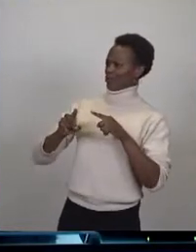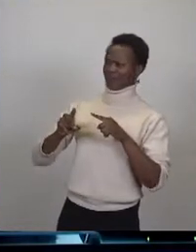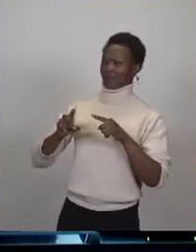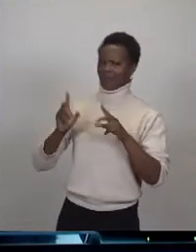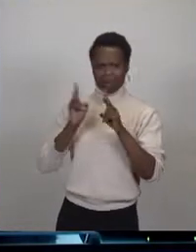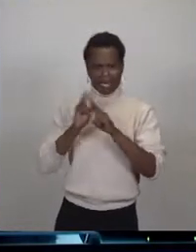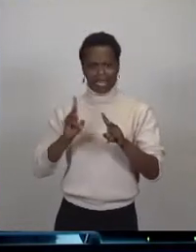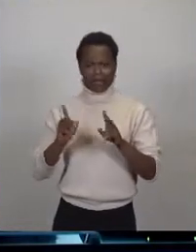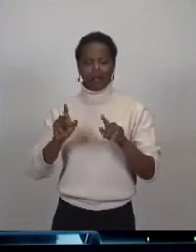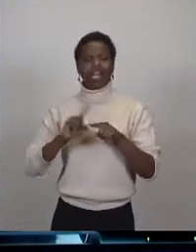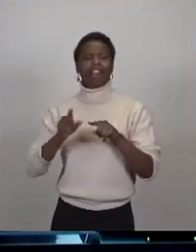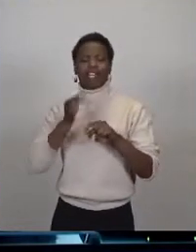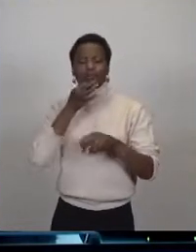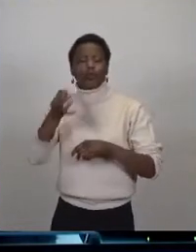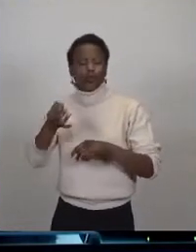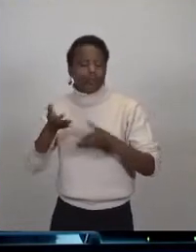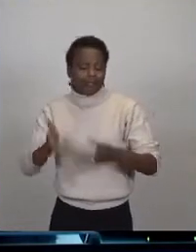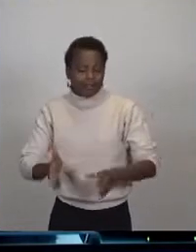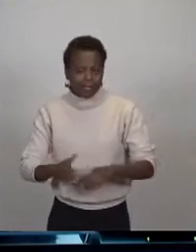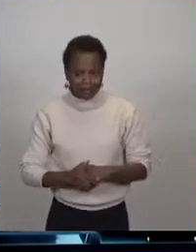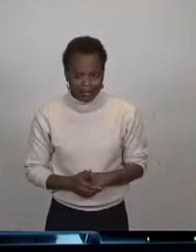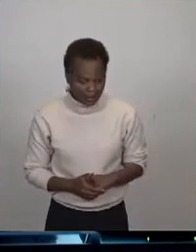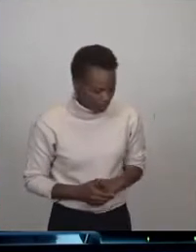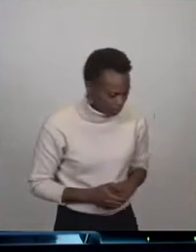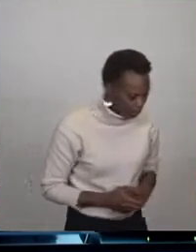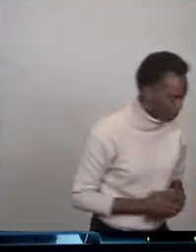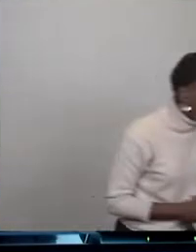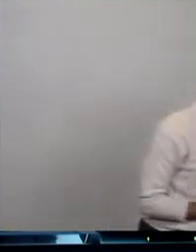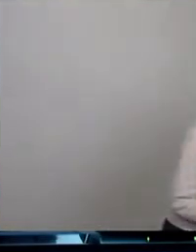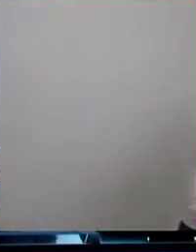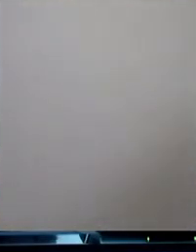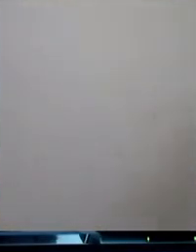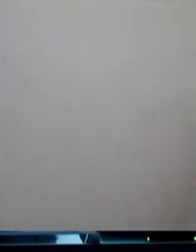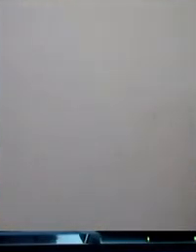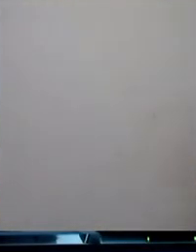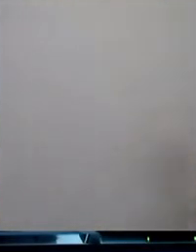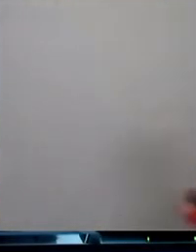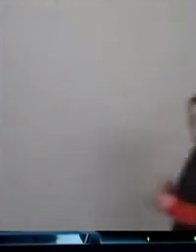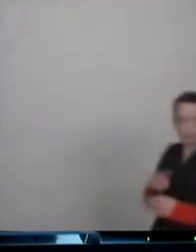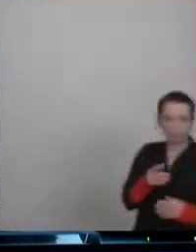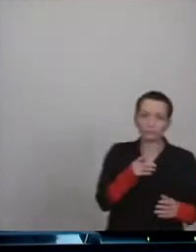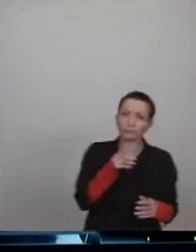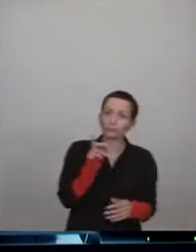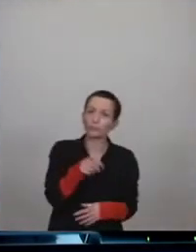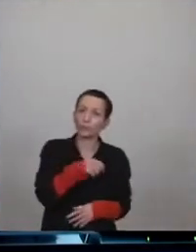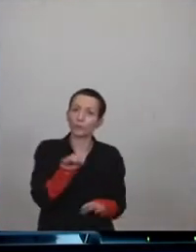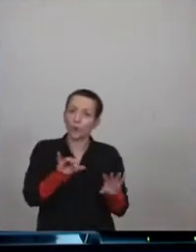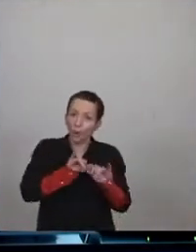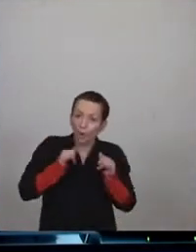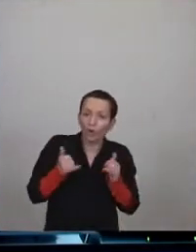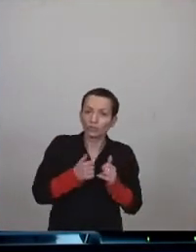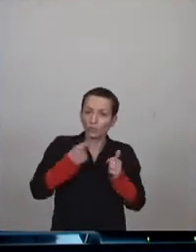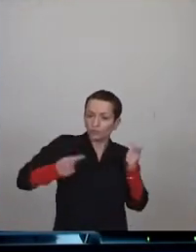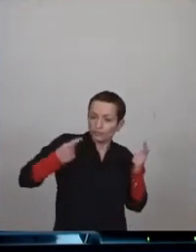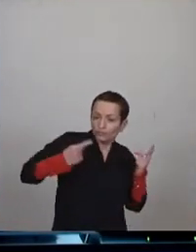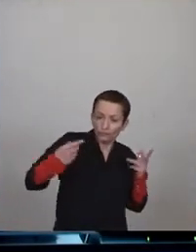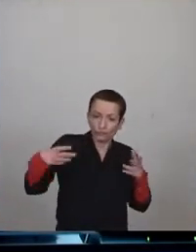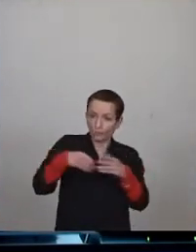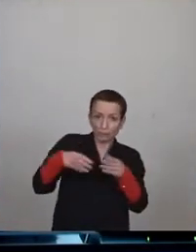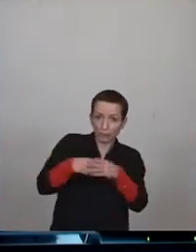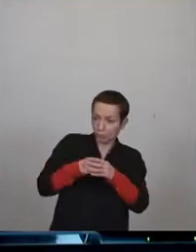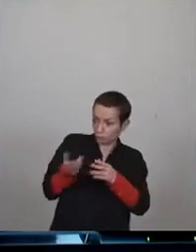nous associer tout au long d'un processus de plusieurs réunions, de plusieurs cycles. Donc, je pense qu'il y a là quelque chose à